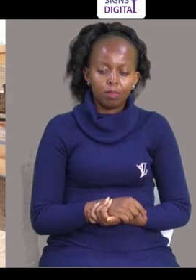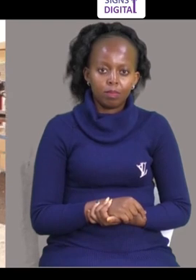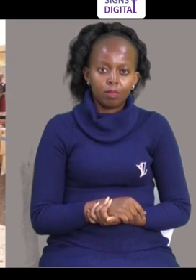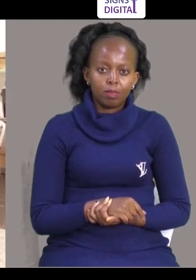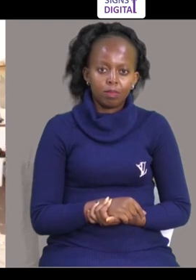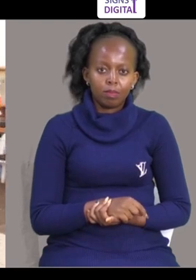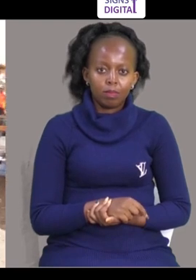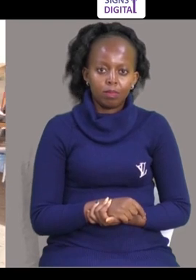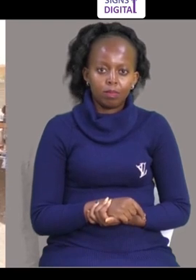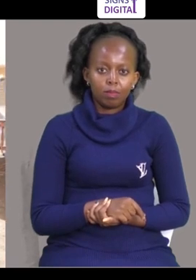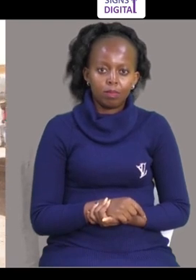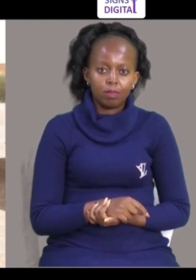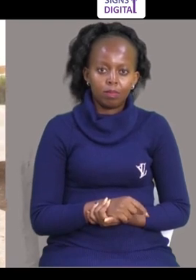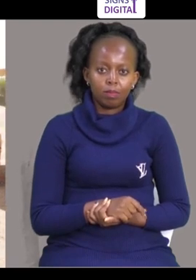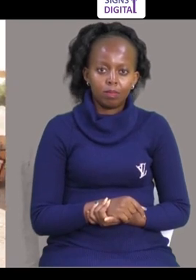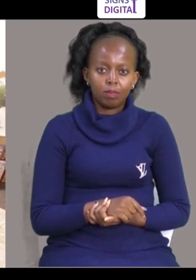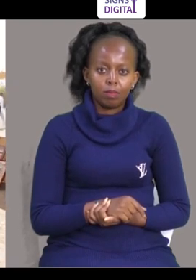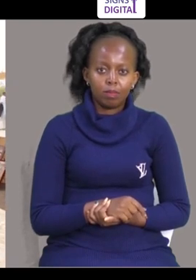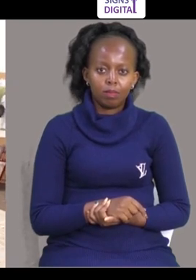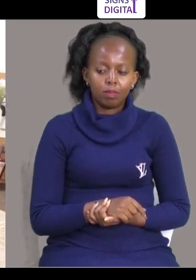Aya A lafu